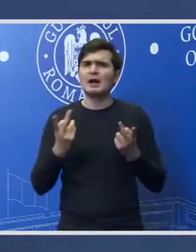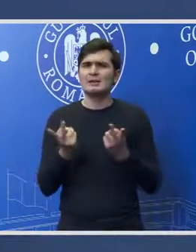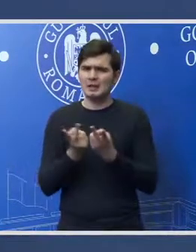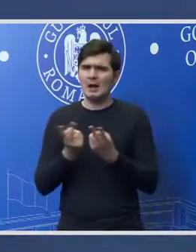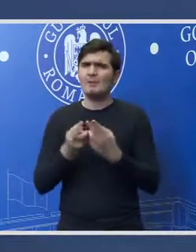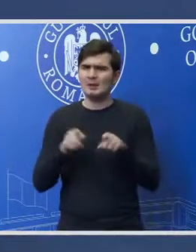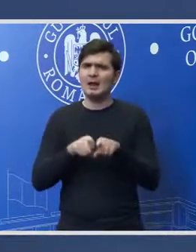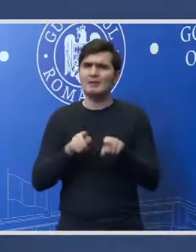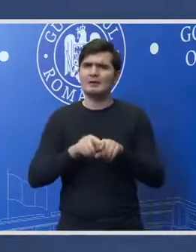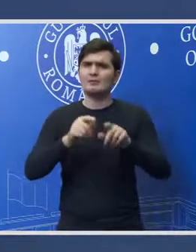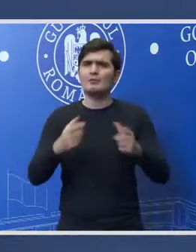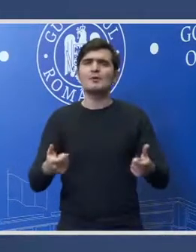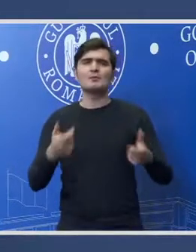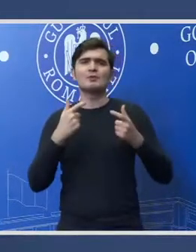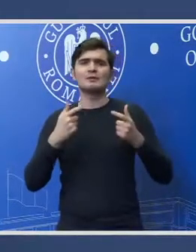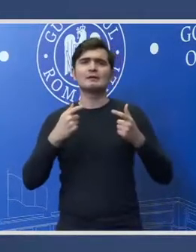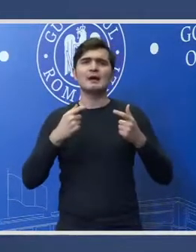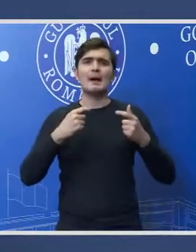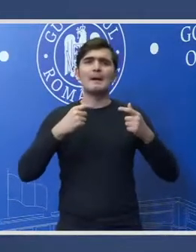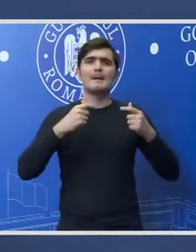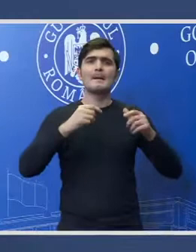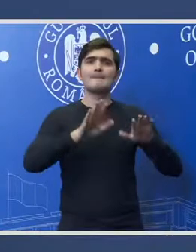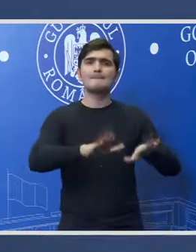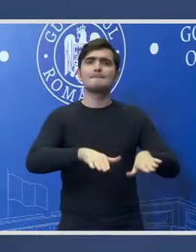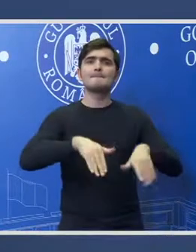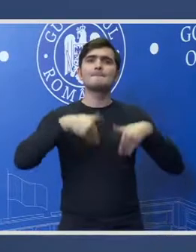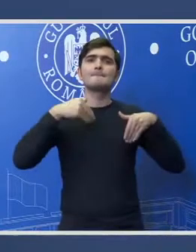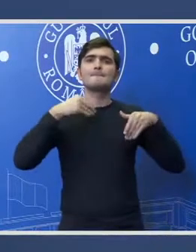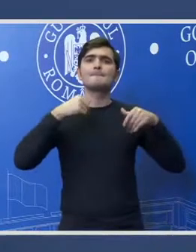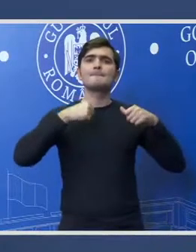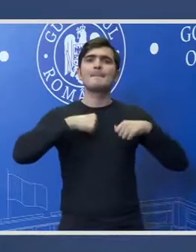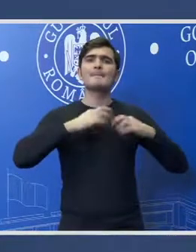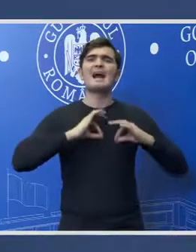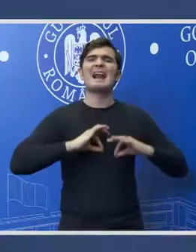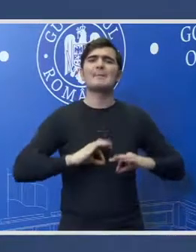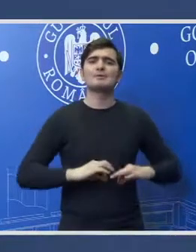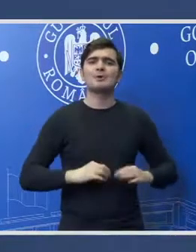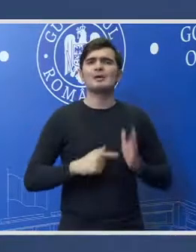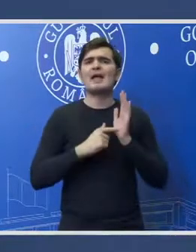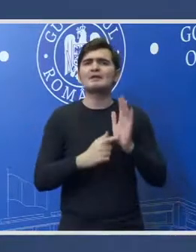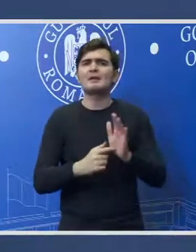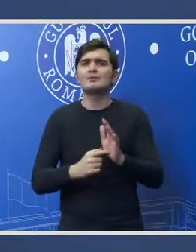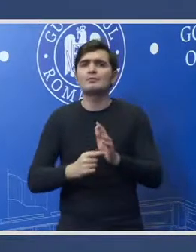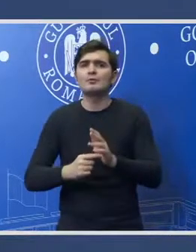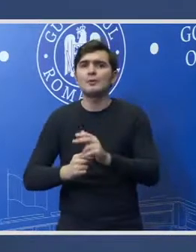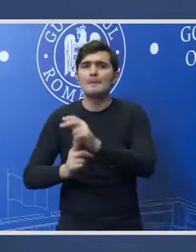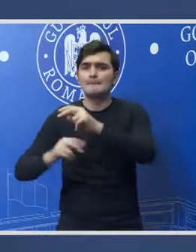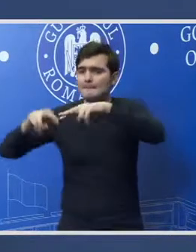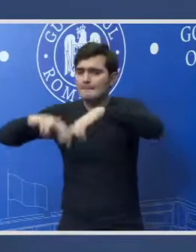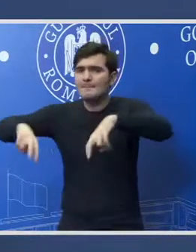imunitățile parlamentarilor spre exemplu în sensul în care percheziționarea